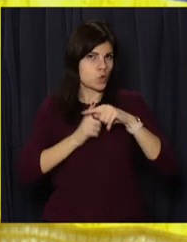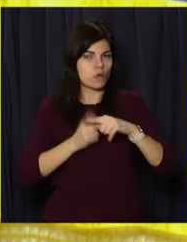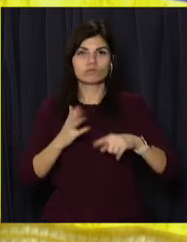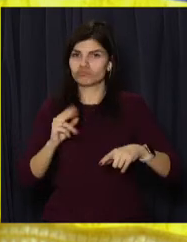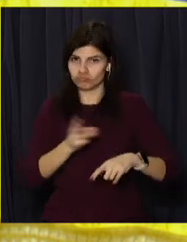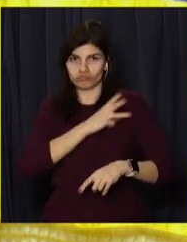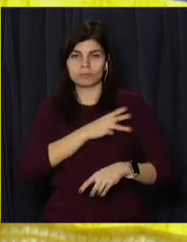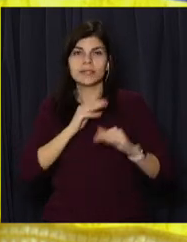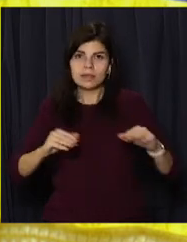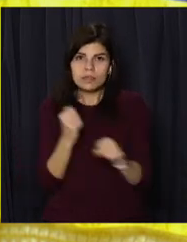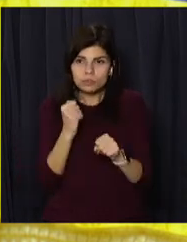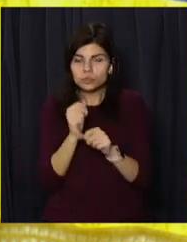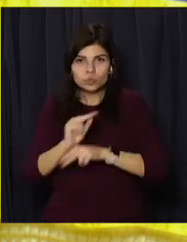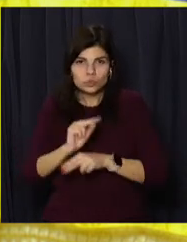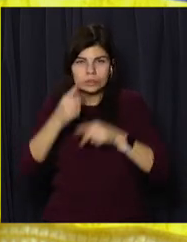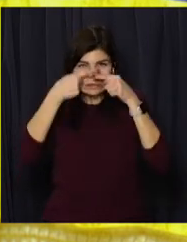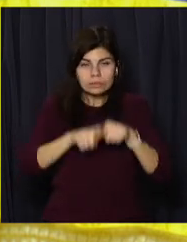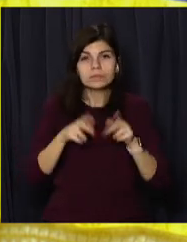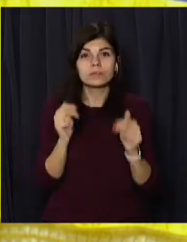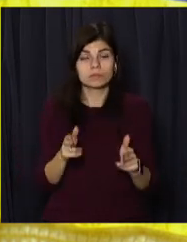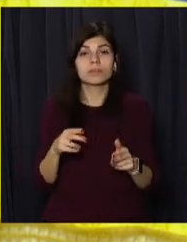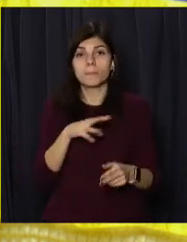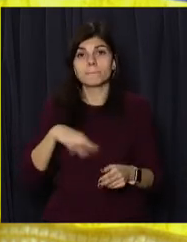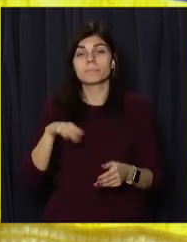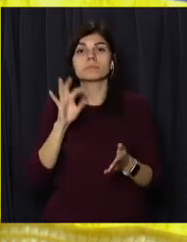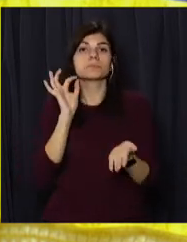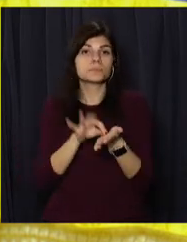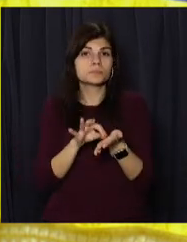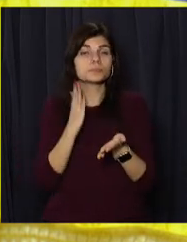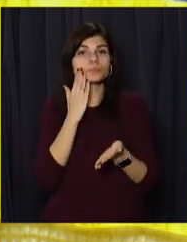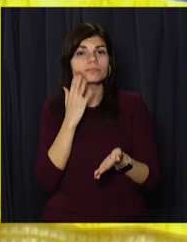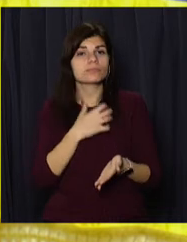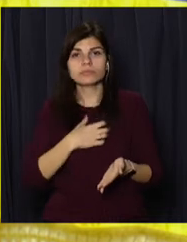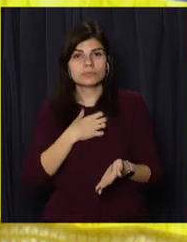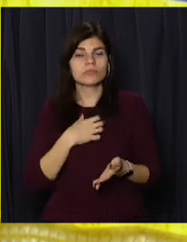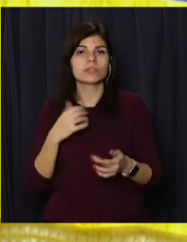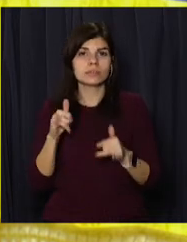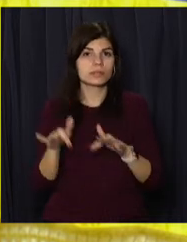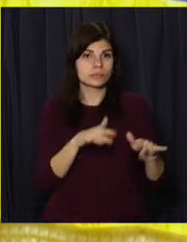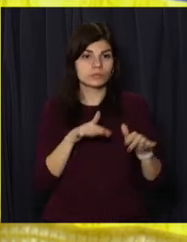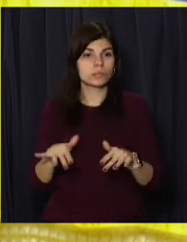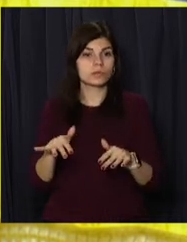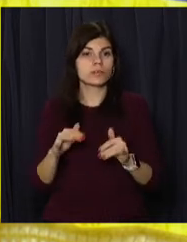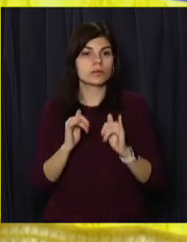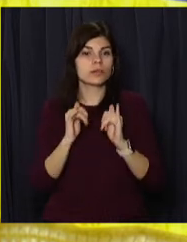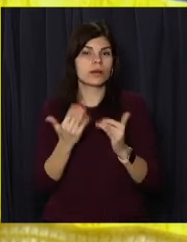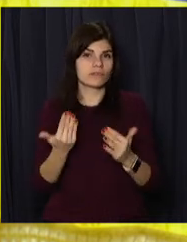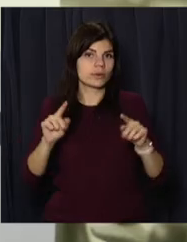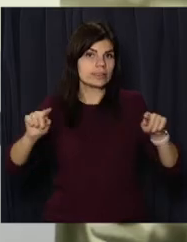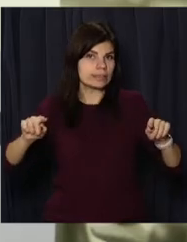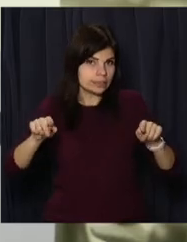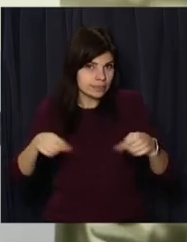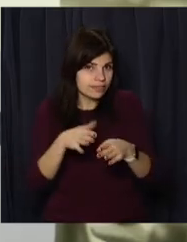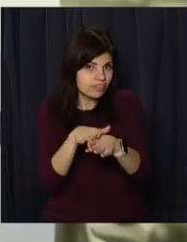працюють з дітьми. В принципі, ми збільшуємо приоритет і зараз діємо для їх реалізації.